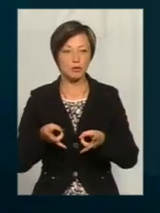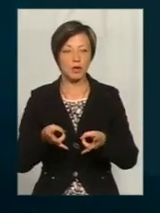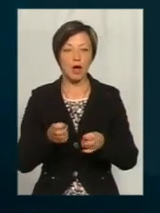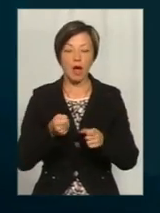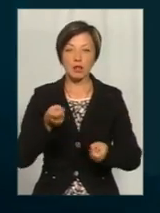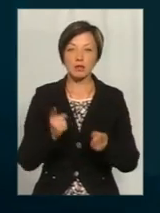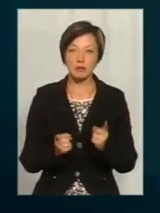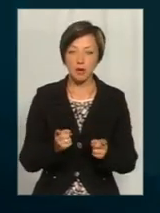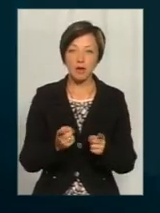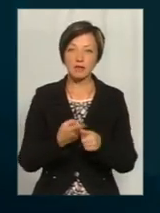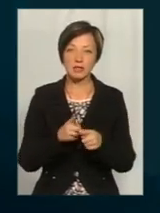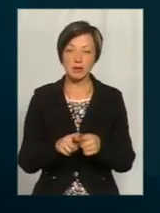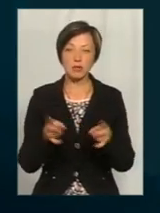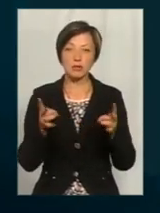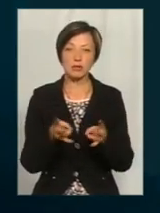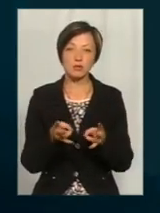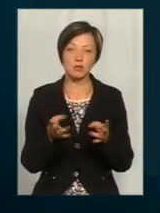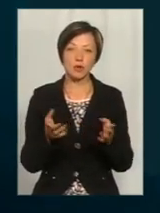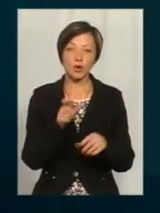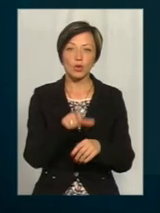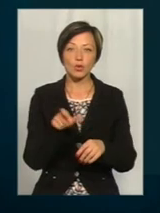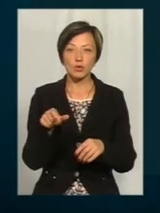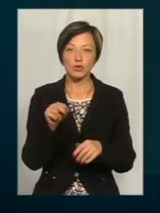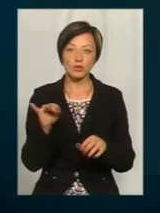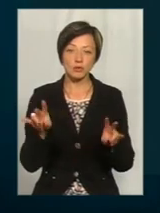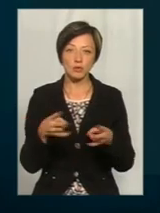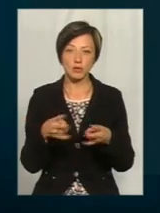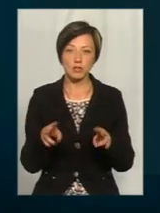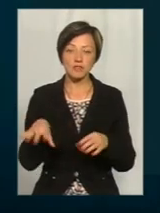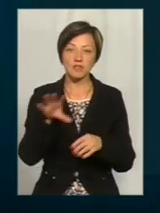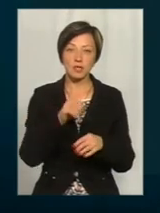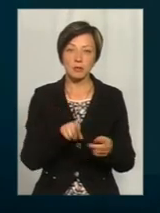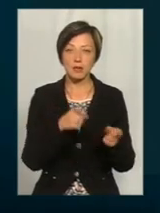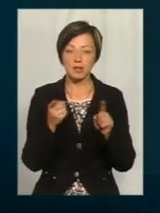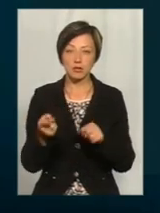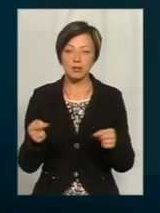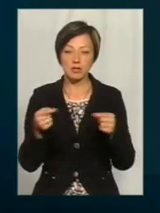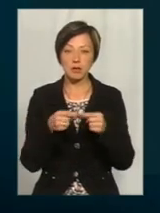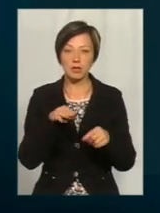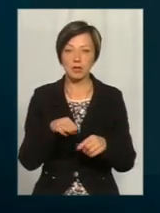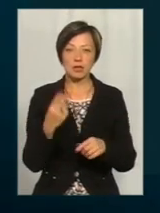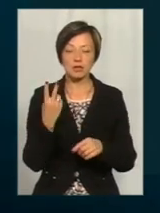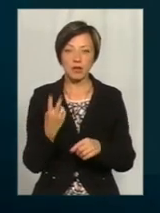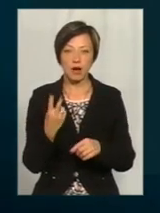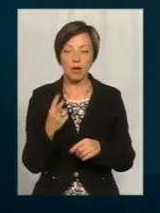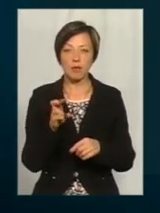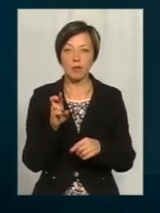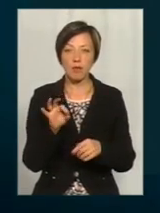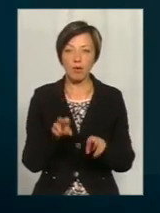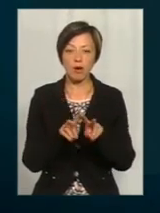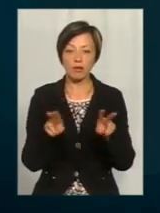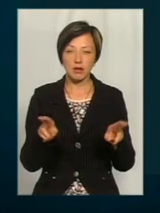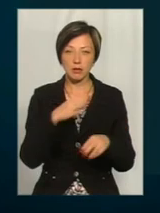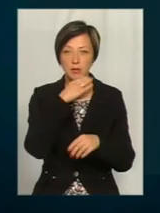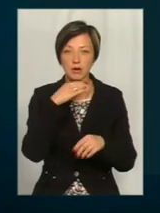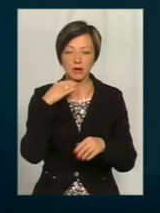насправді це потрібно людям чи не потрібно? Чи всі перейдуть саме на Т2, бо аналогів дійсно